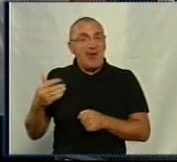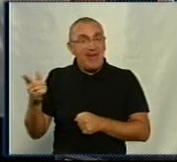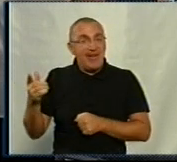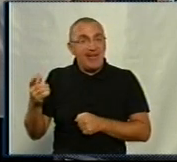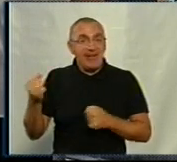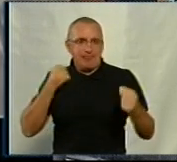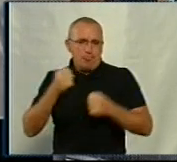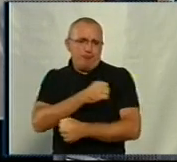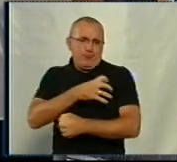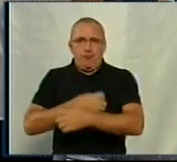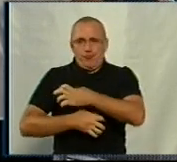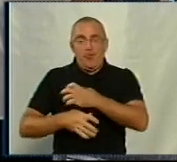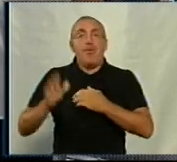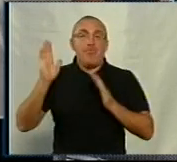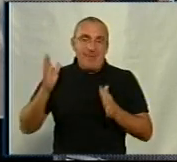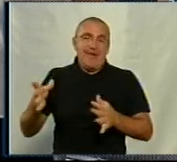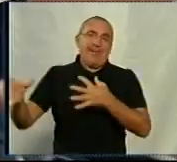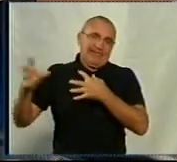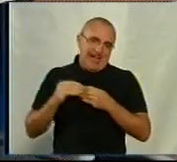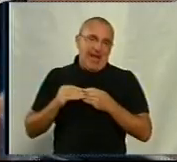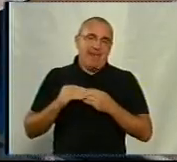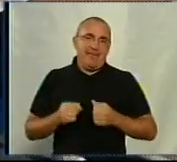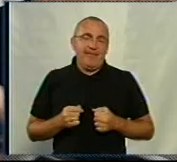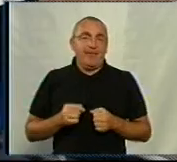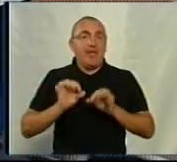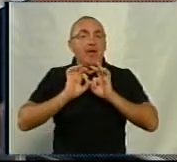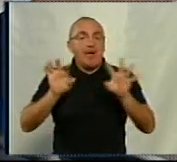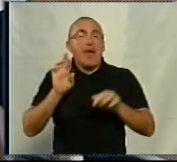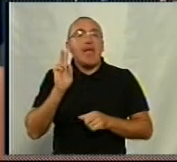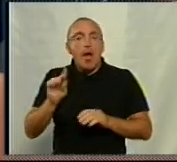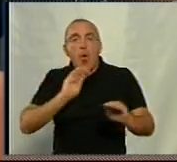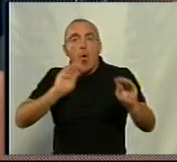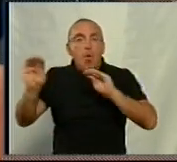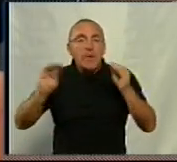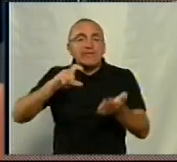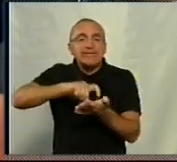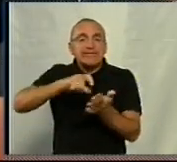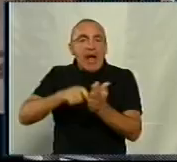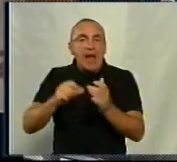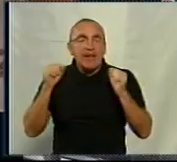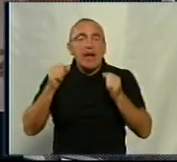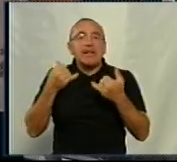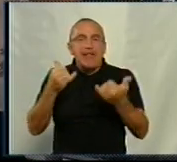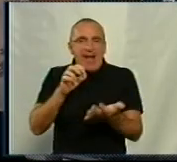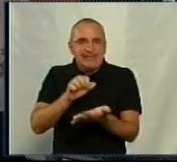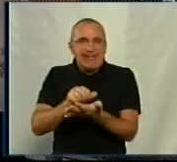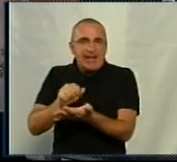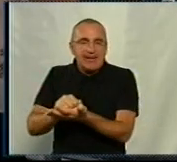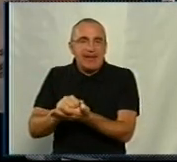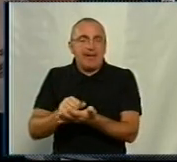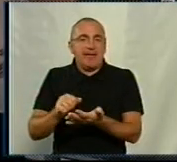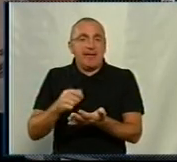понакачуються, тоді будуть із нами. Розповідає, як облаштовували залу для занять. Нам треба було